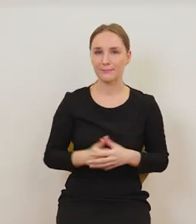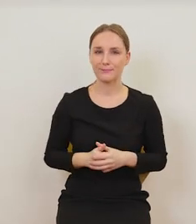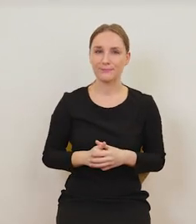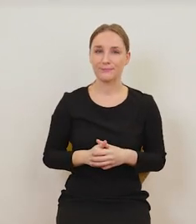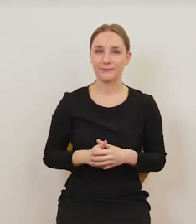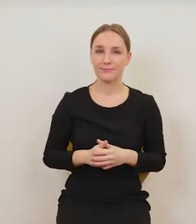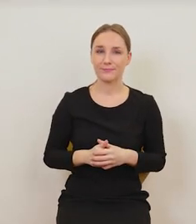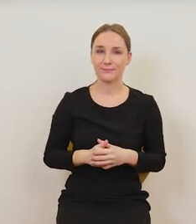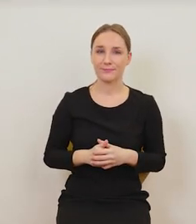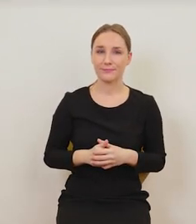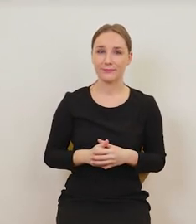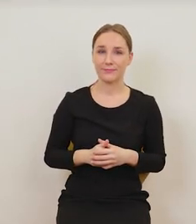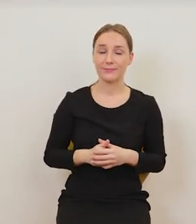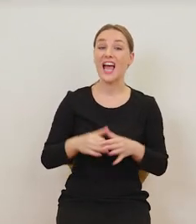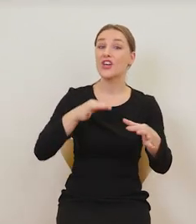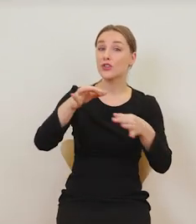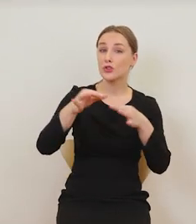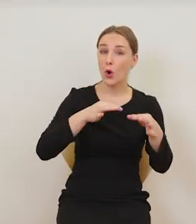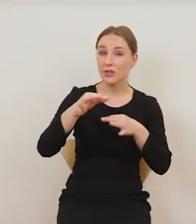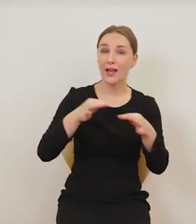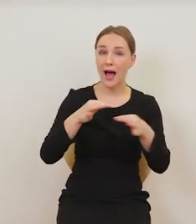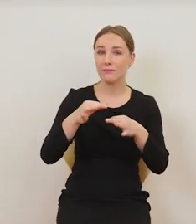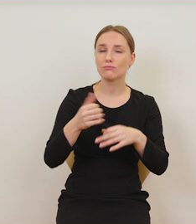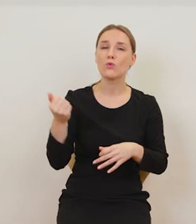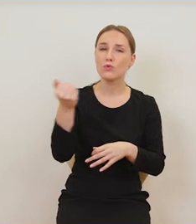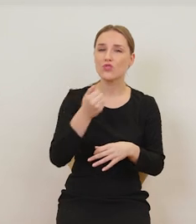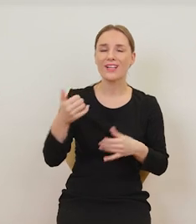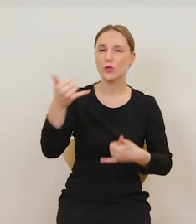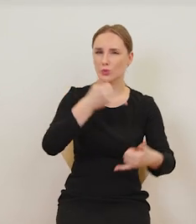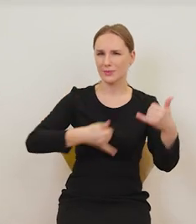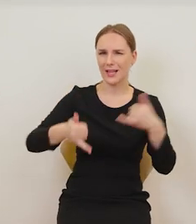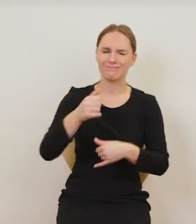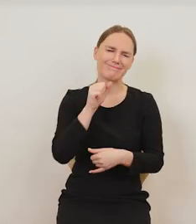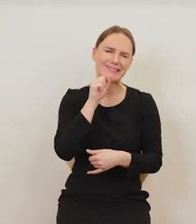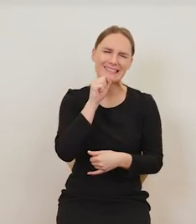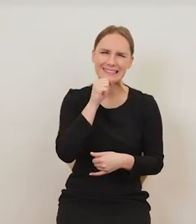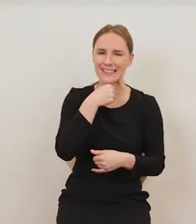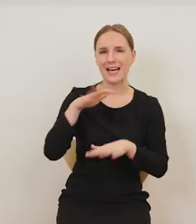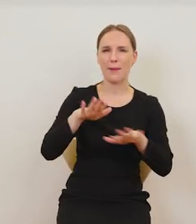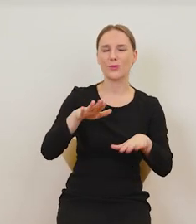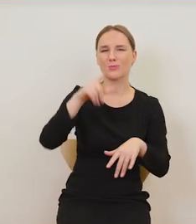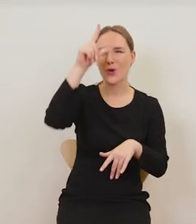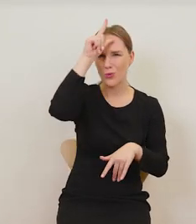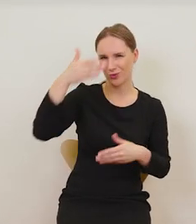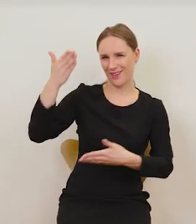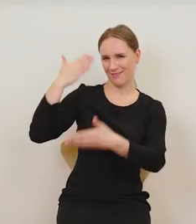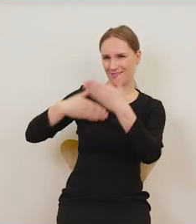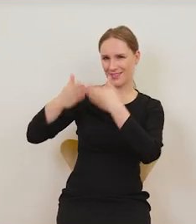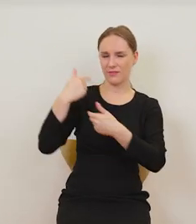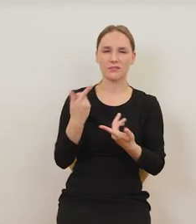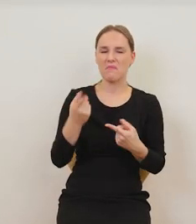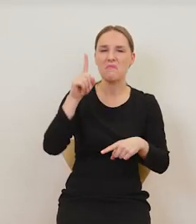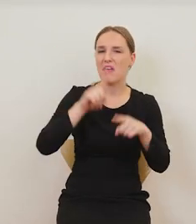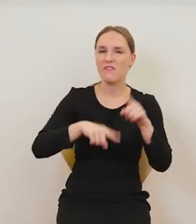Historia stosowania substancji psychoaktywnych jest tak stara jak historia ludzkości, bo to są naturalne